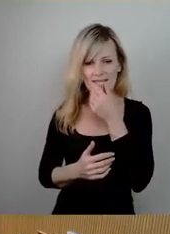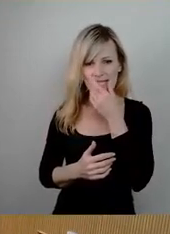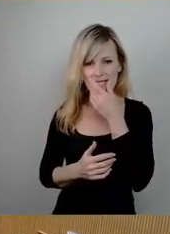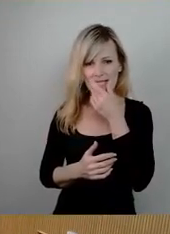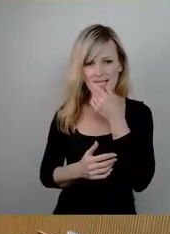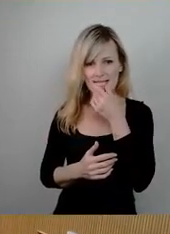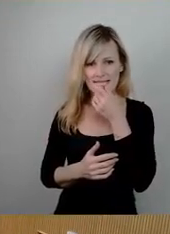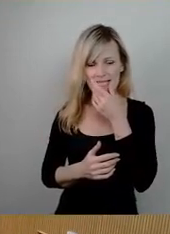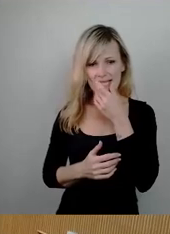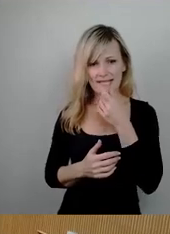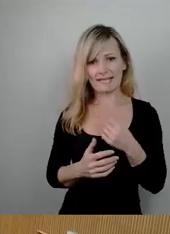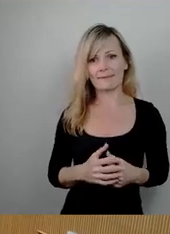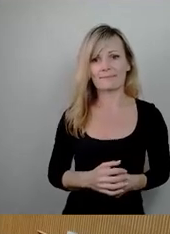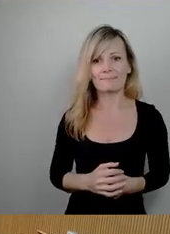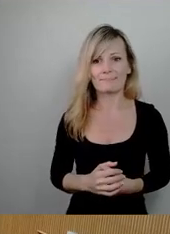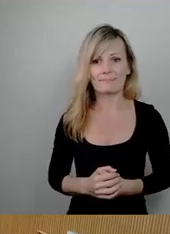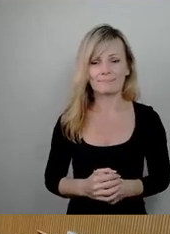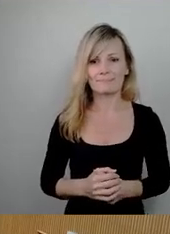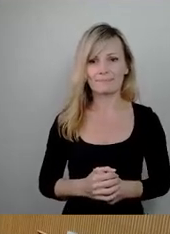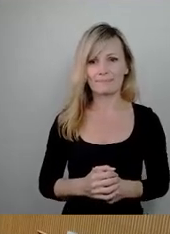Okay, dann nächster Redner, Thilo Kiesel.